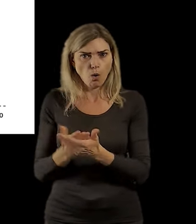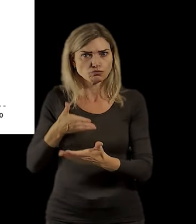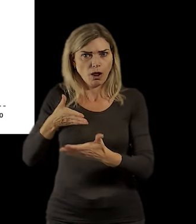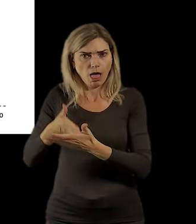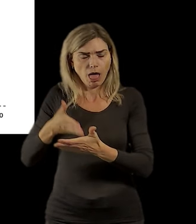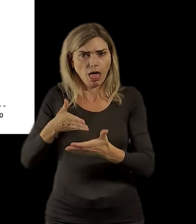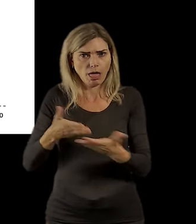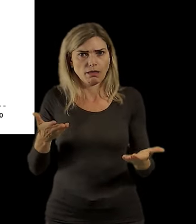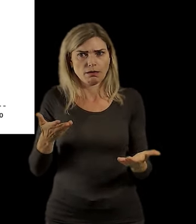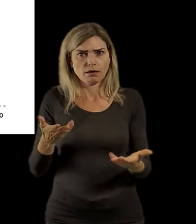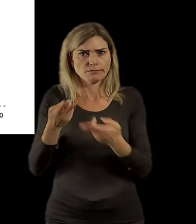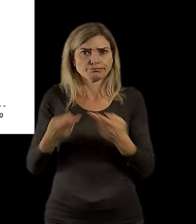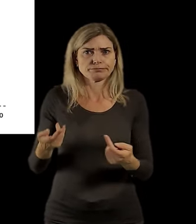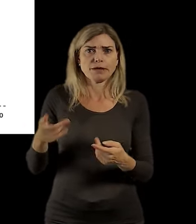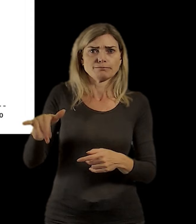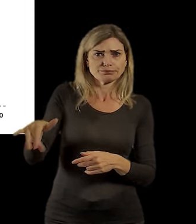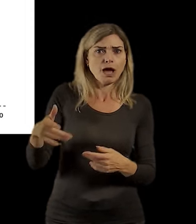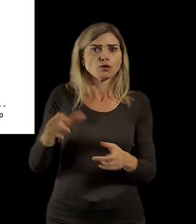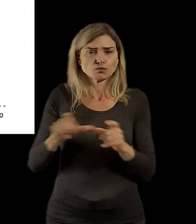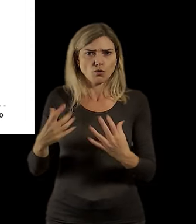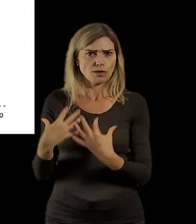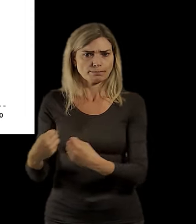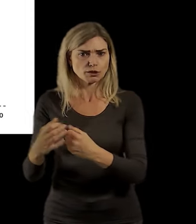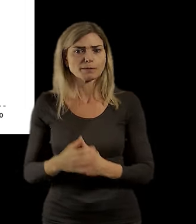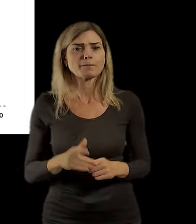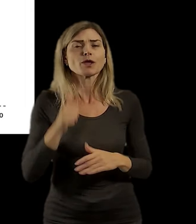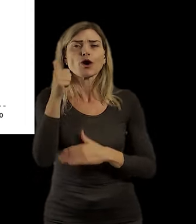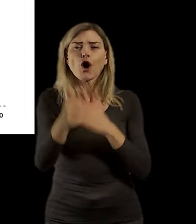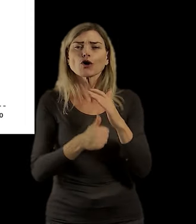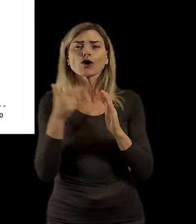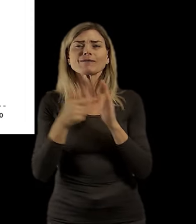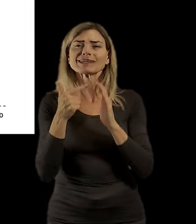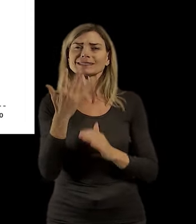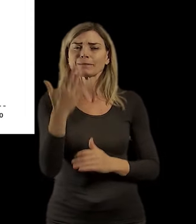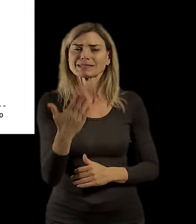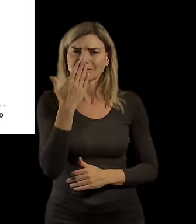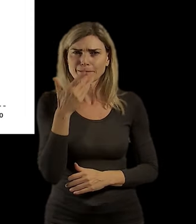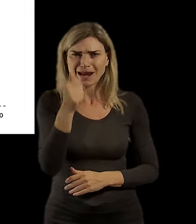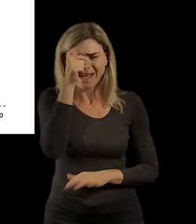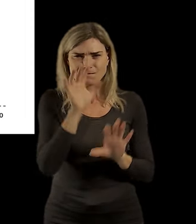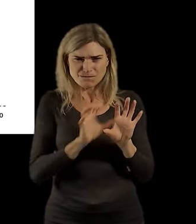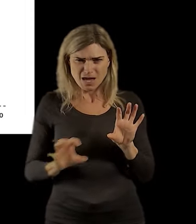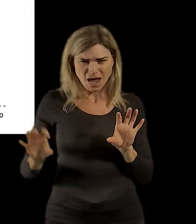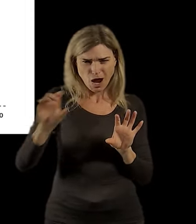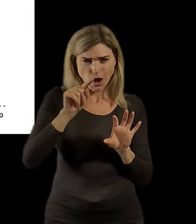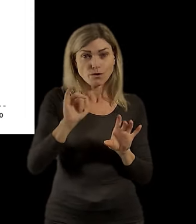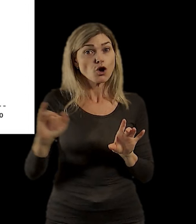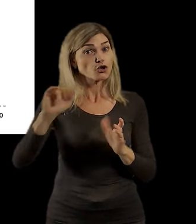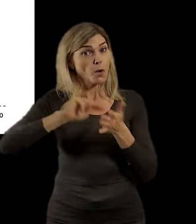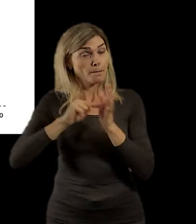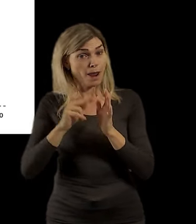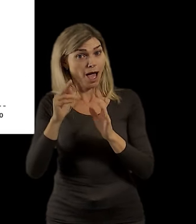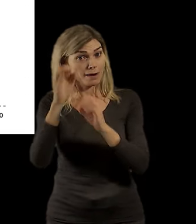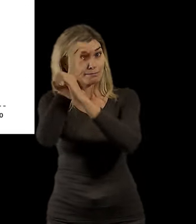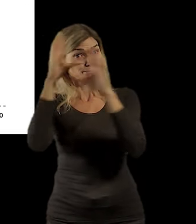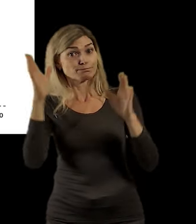Když se podíváme na rok 50, tak je to hodně fialové. Jestli přemýšlíte nad stěhováním, tak tady tenhle náš materiál je výborným